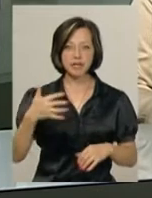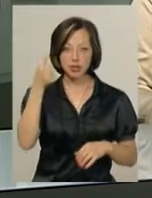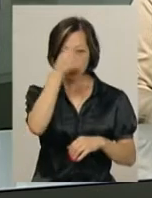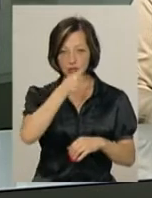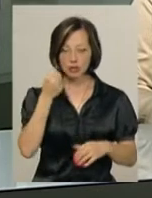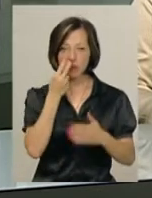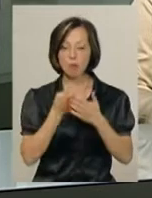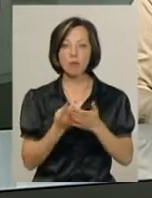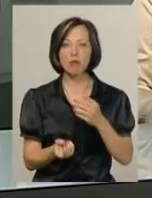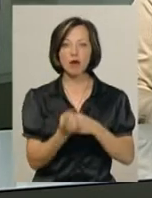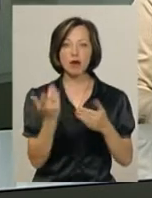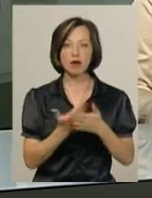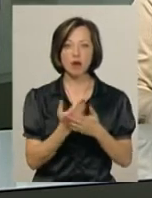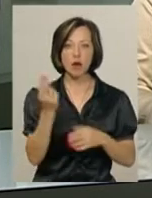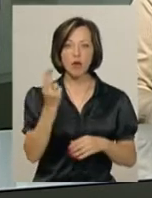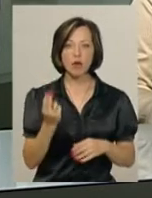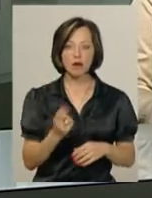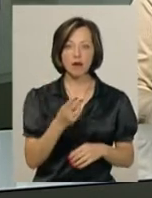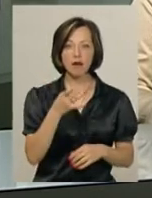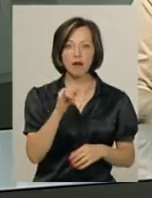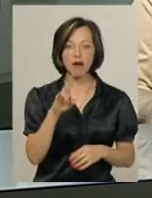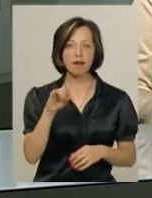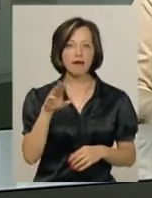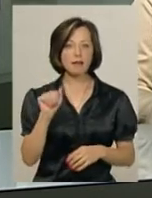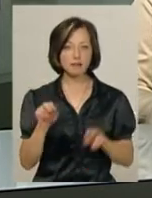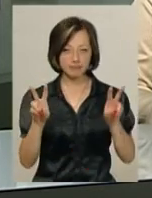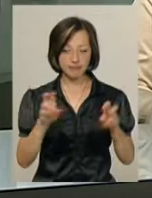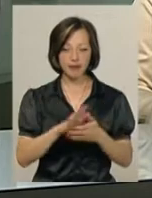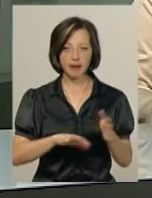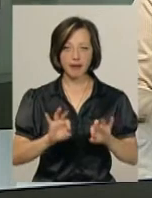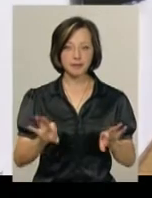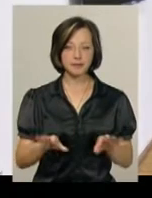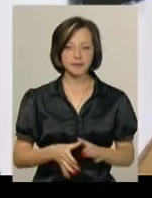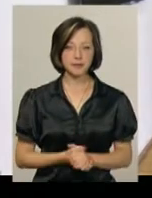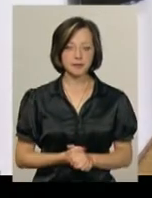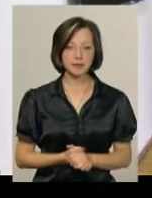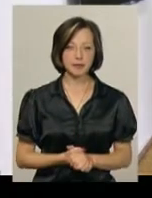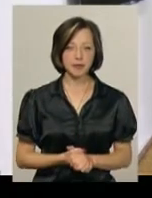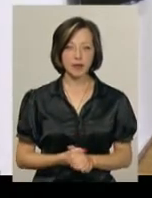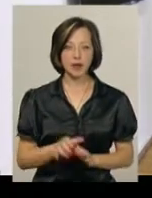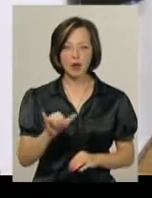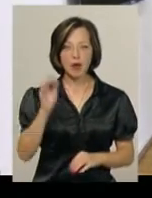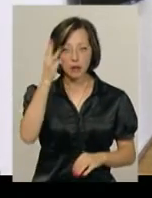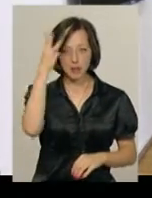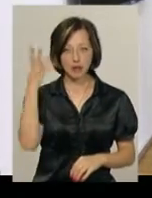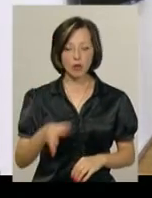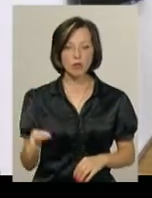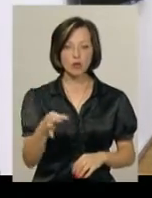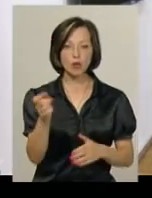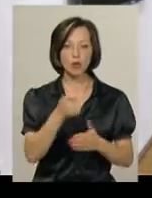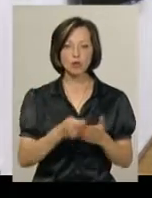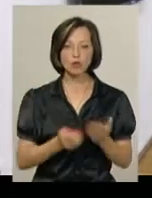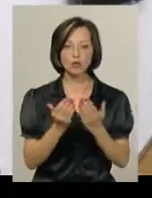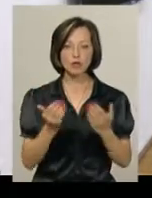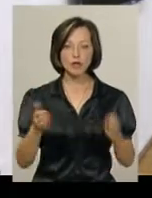виходу на екран його фільму «Колір граната». Більше про це знає Ірина Хижа. У Хмельницькому обласному художньому